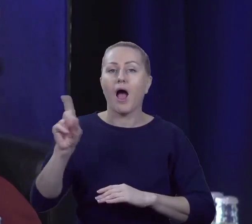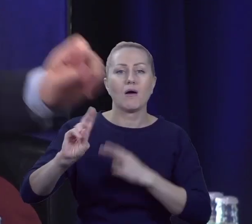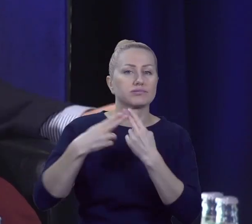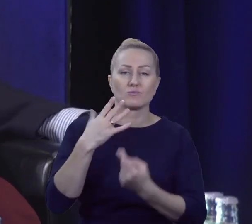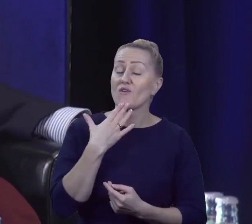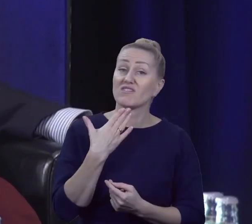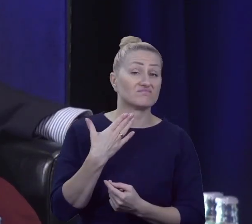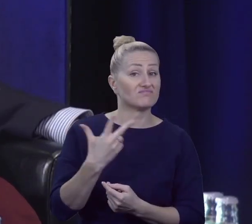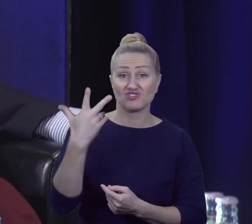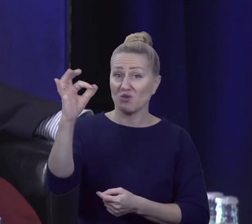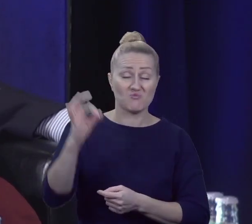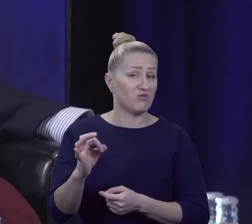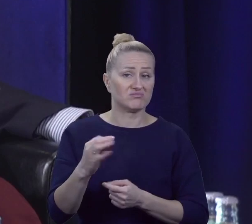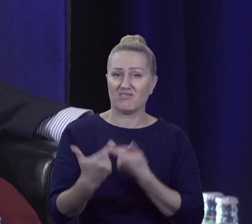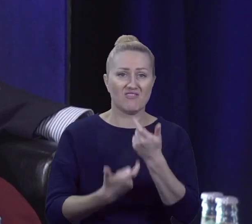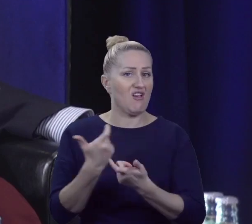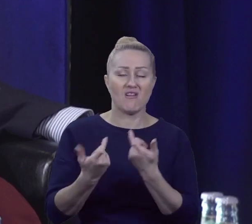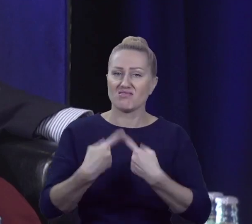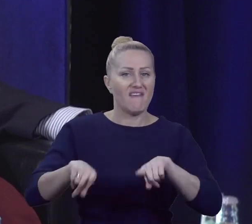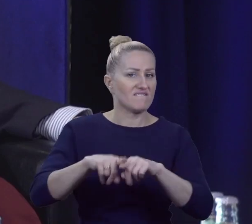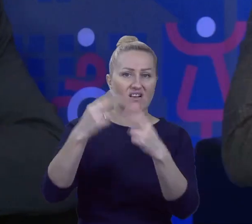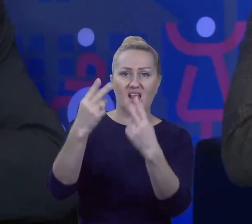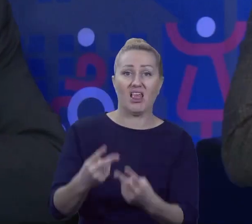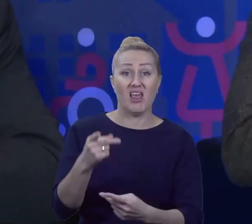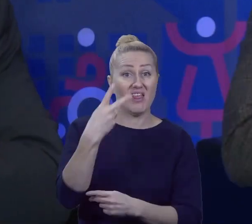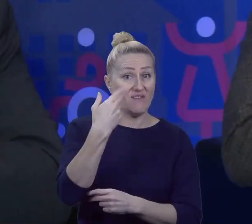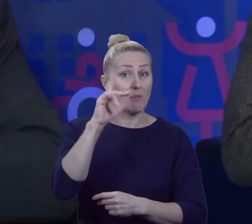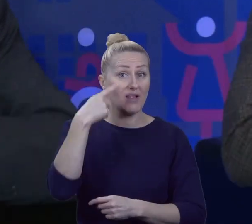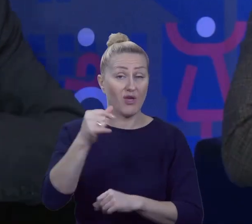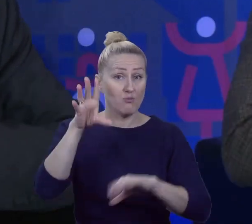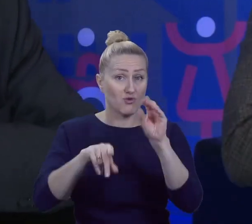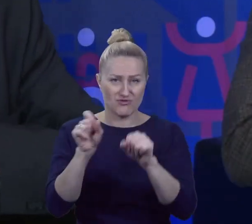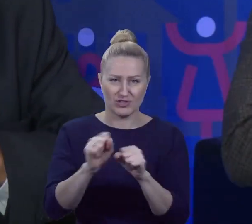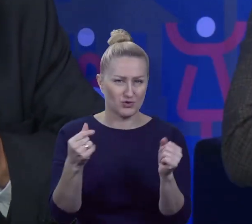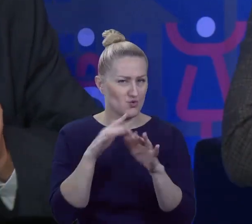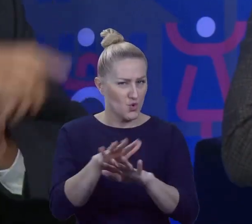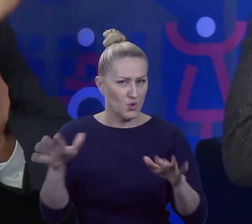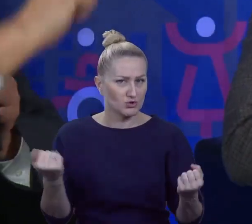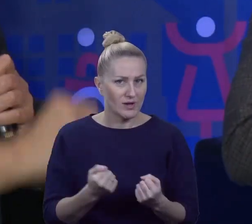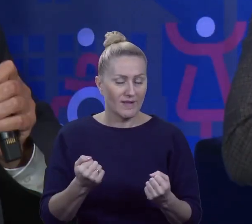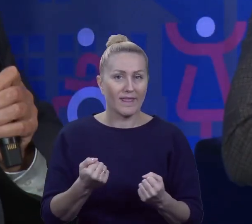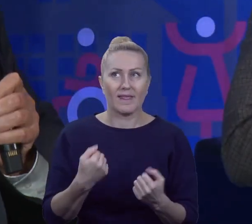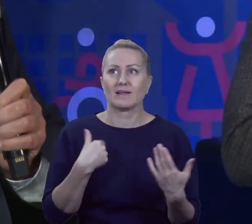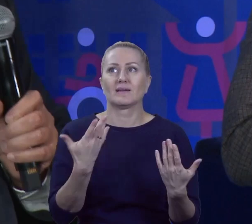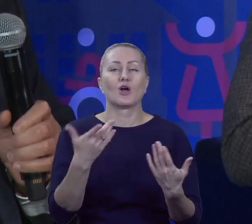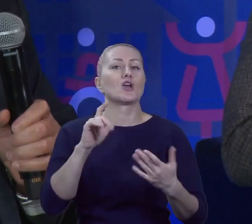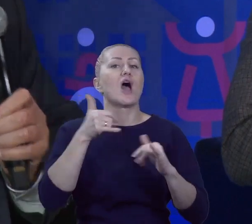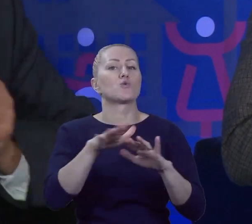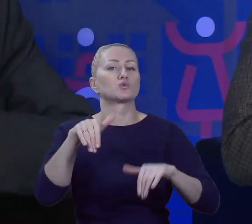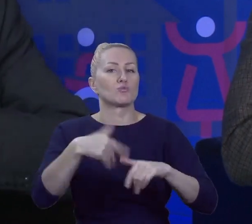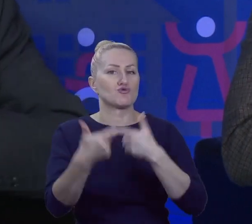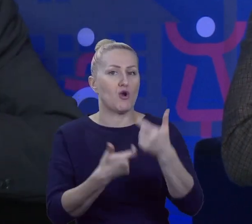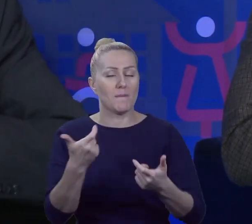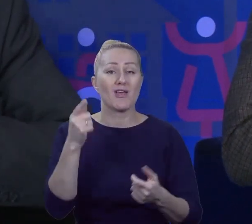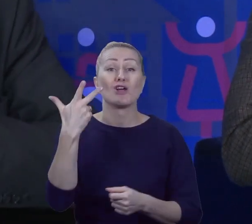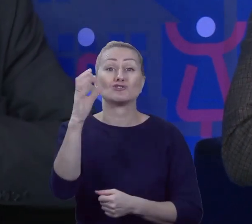% niewykonane na dwumiliardowym budżecie, wiecie ile to jest. No i to ile można było za to zrobić. I do tych